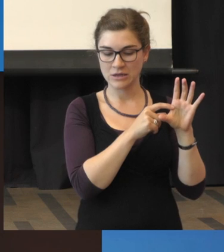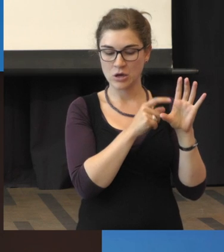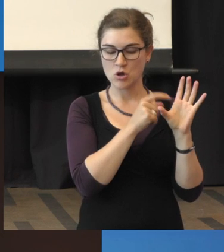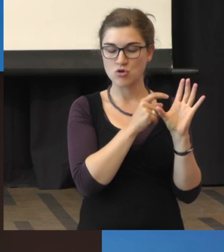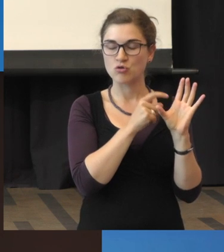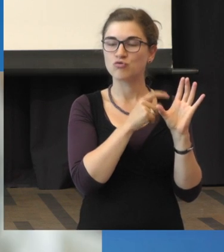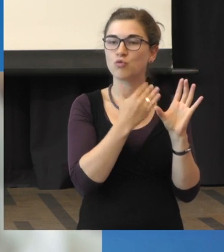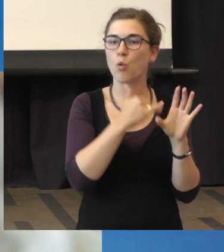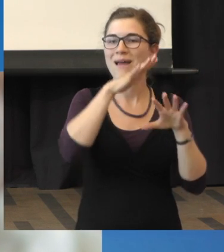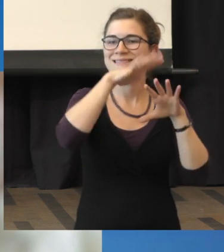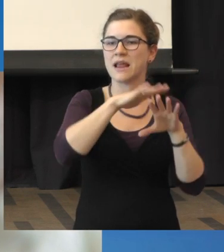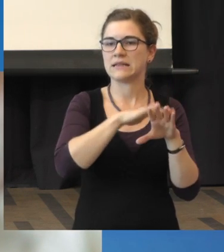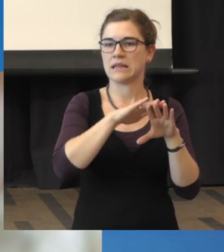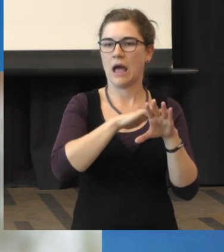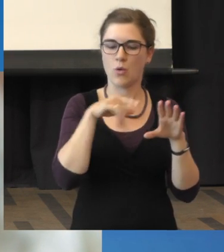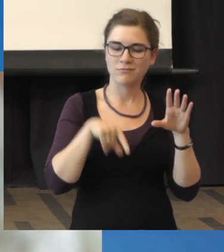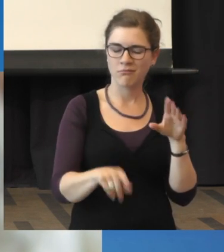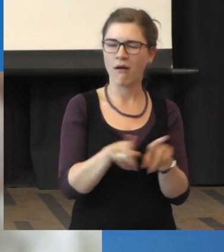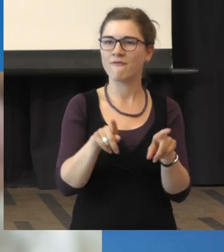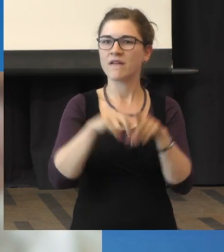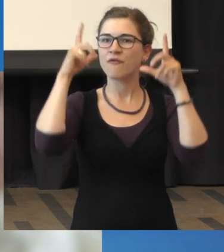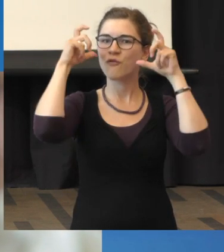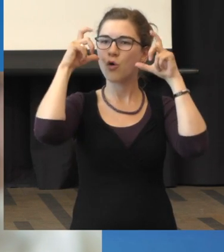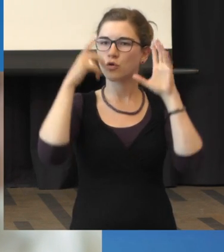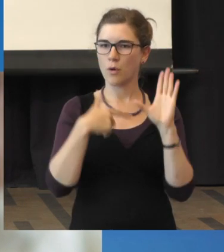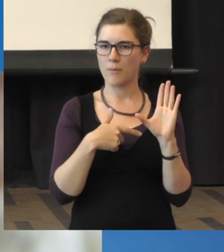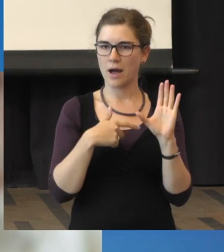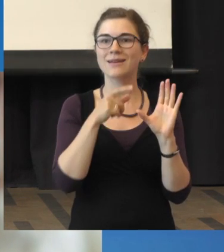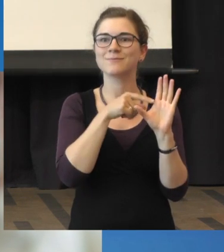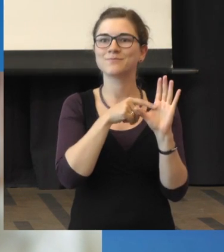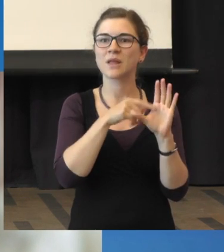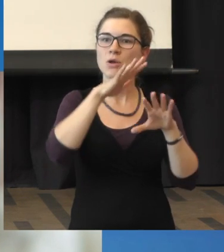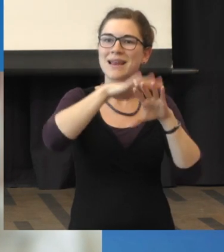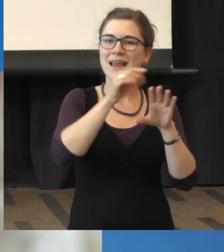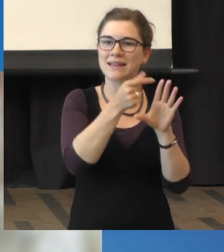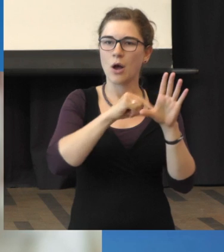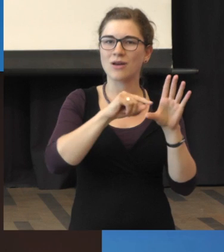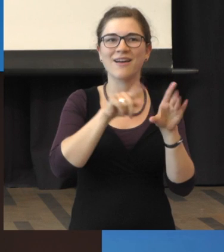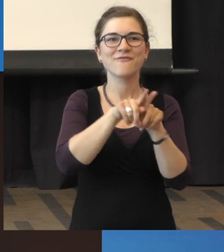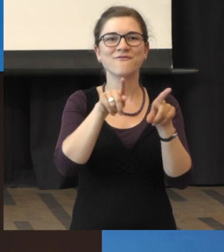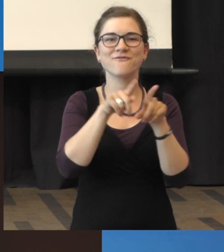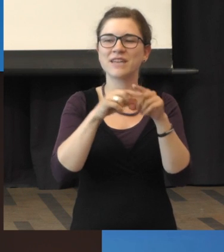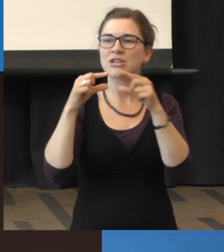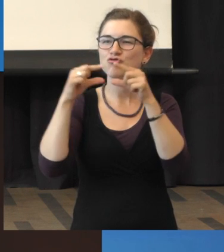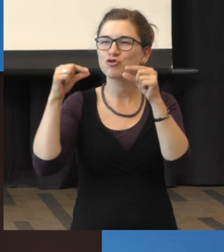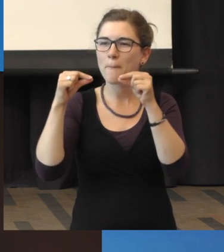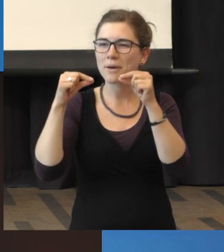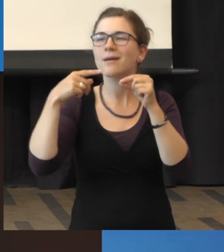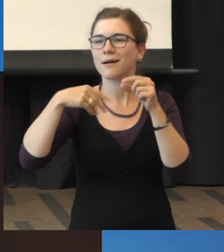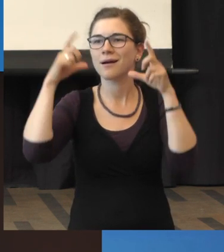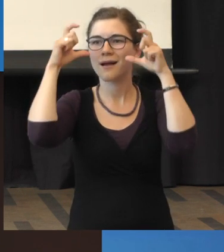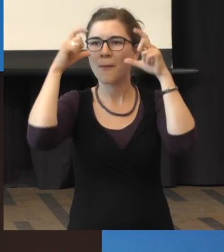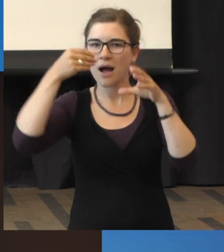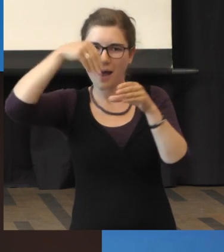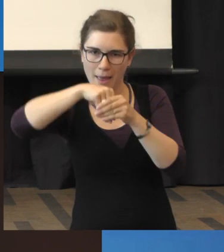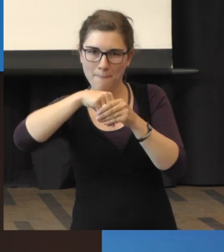ein Fotoapparat vorstellen. Und die Netzhaut ist wie der Film oder heute der Chip von der Kamera. Und da gibt es eine ganz kleine Region,